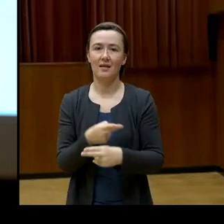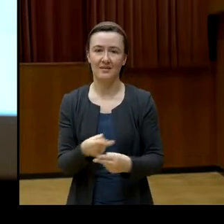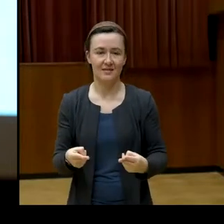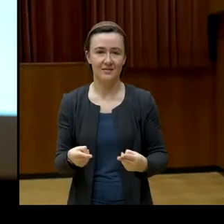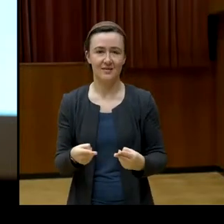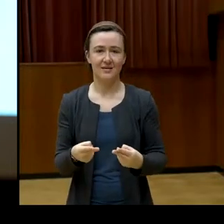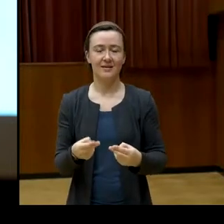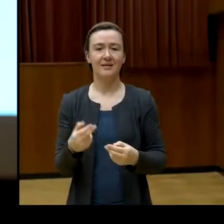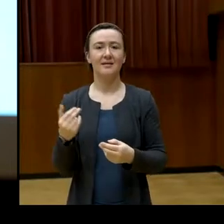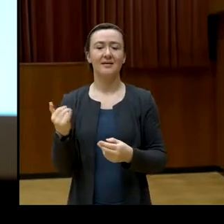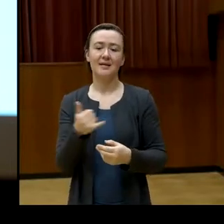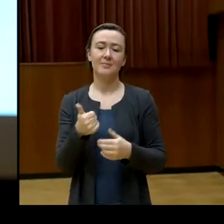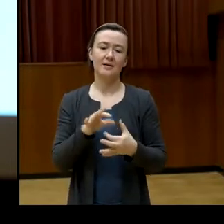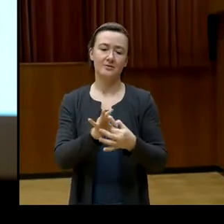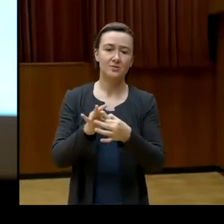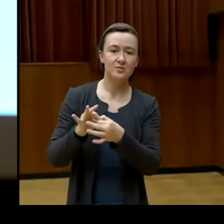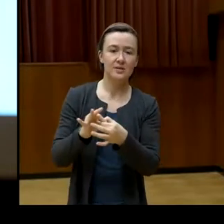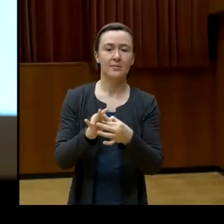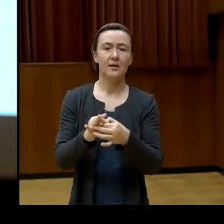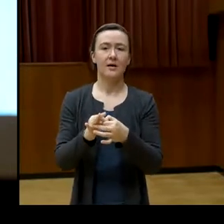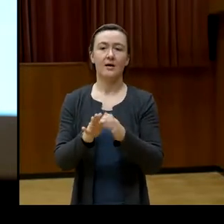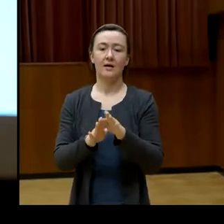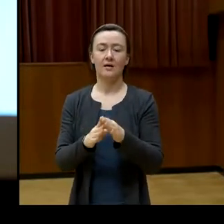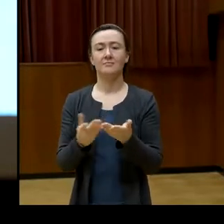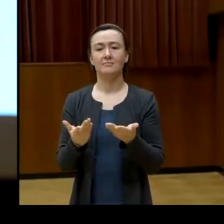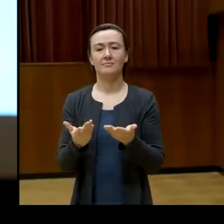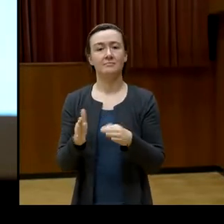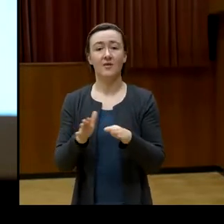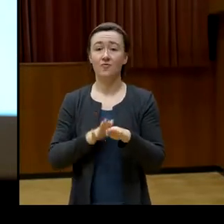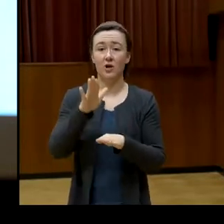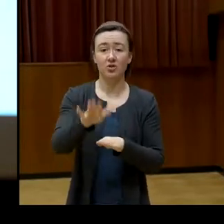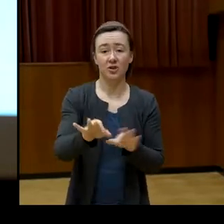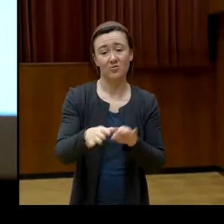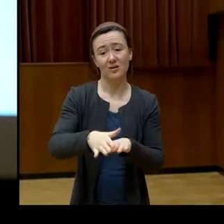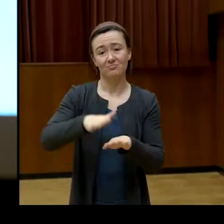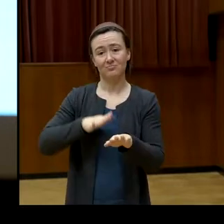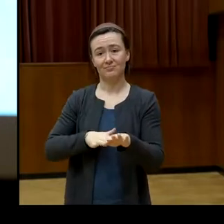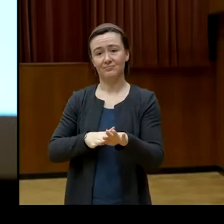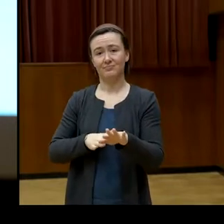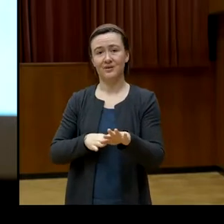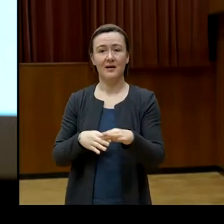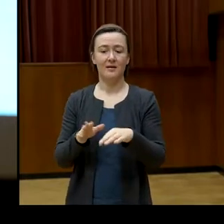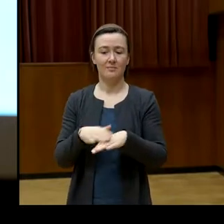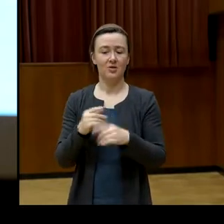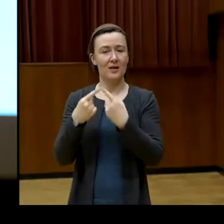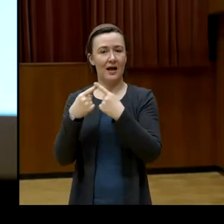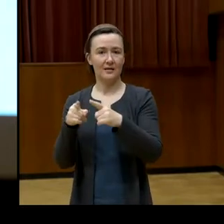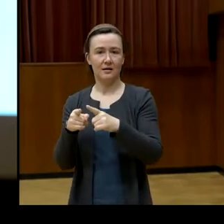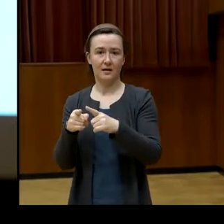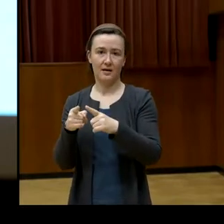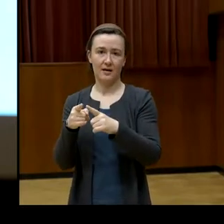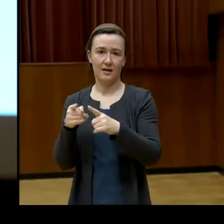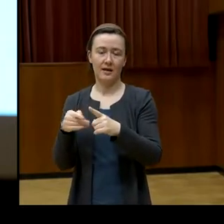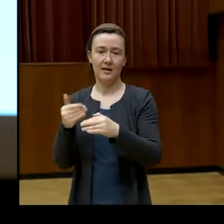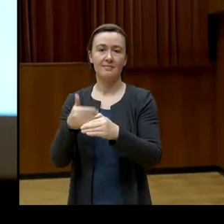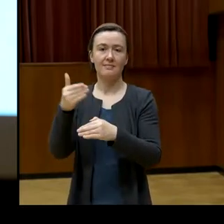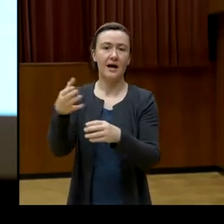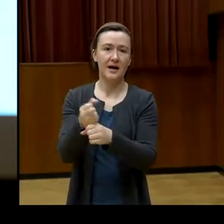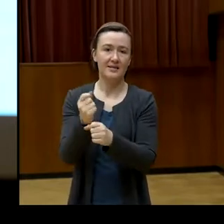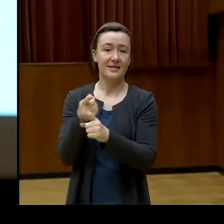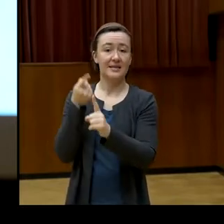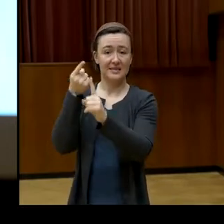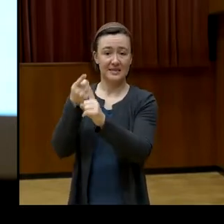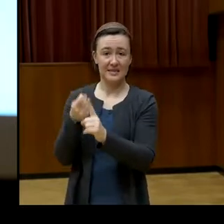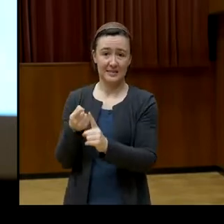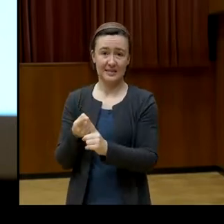Zusammenhang mit dem Fortschritt oder auch Rückschritt zum Beispiel bei allen anderen Nachhaltigkeitszielen zu sehen ist. In